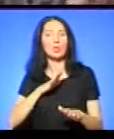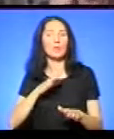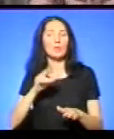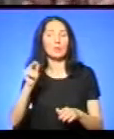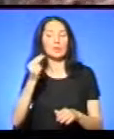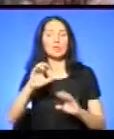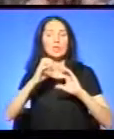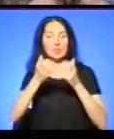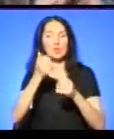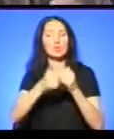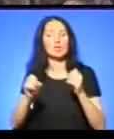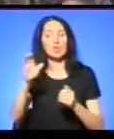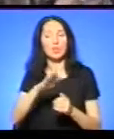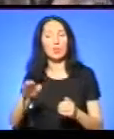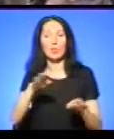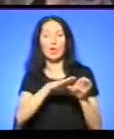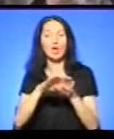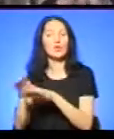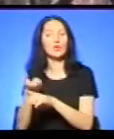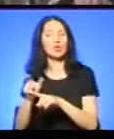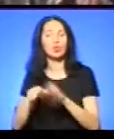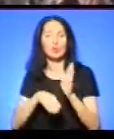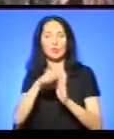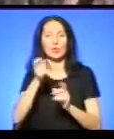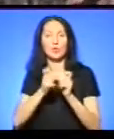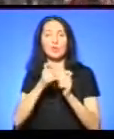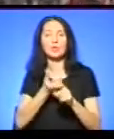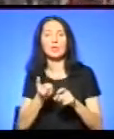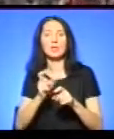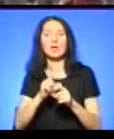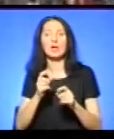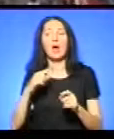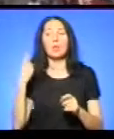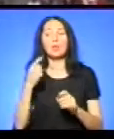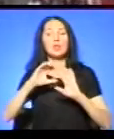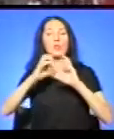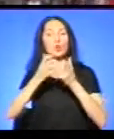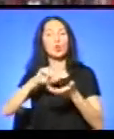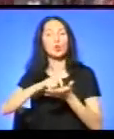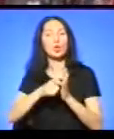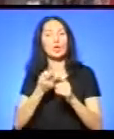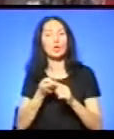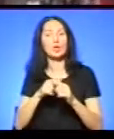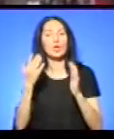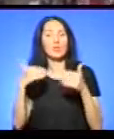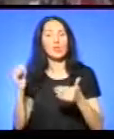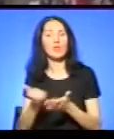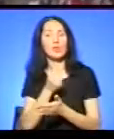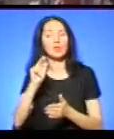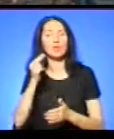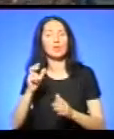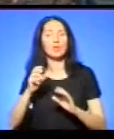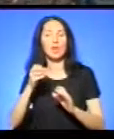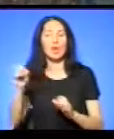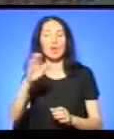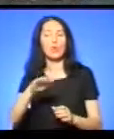Тому рівень дуже високий. Дуже. Борються декілька майстрів міжнародного класу, які вже вигравали чемпіонати Європи серед